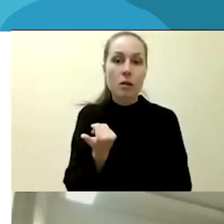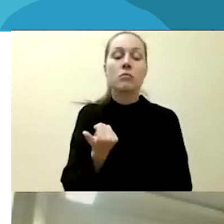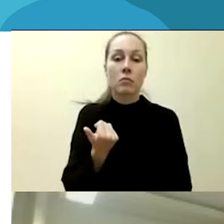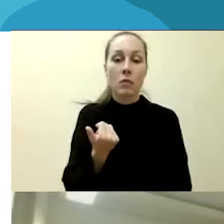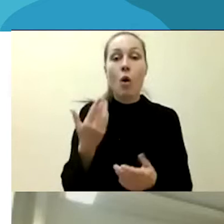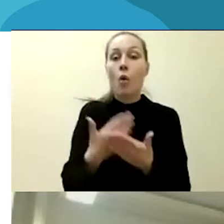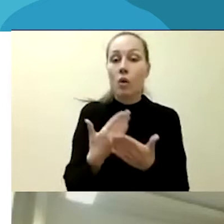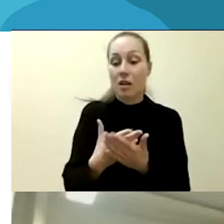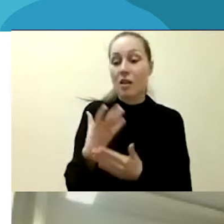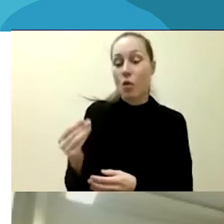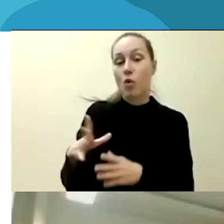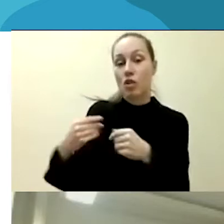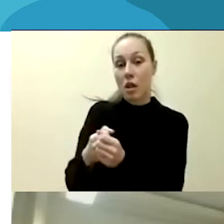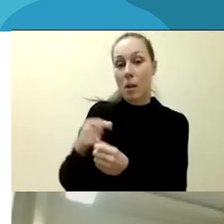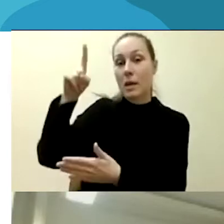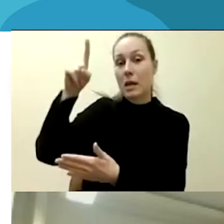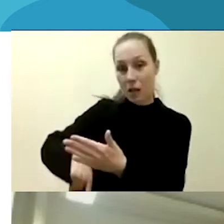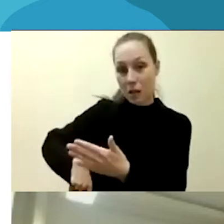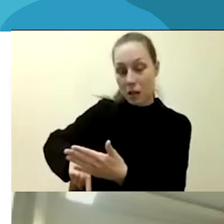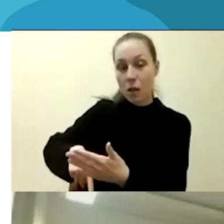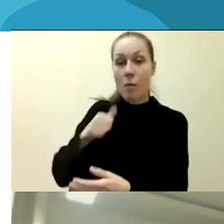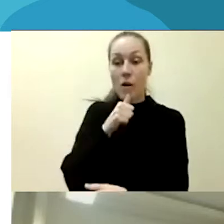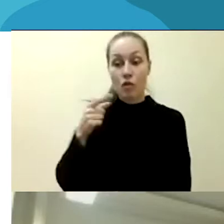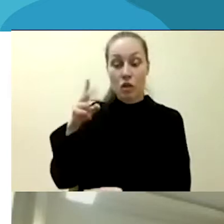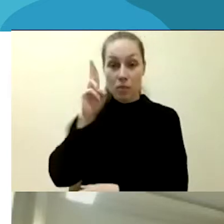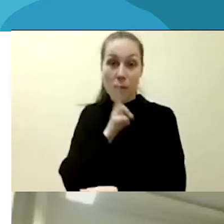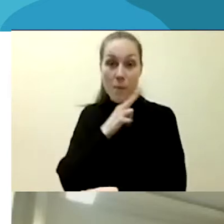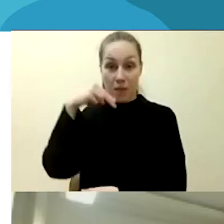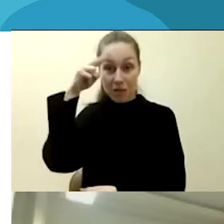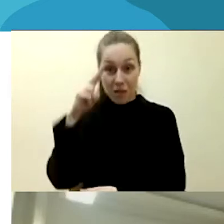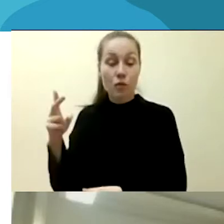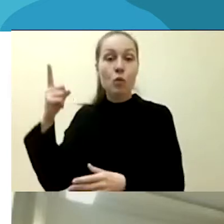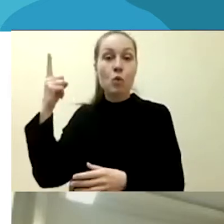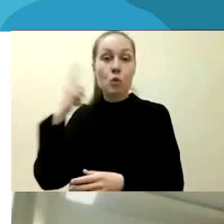tėvų, šeimos, juk jeigu tėvai sužinos, kad priklausai LGBT,